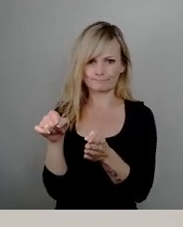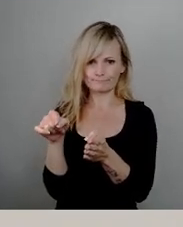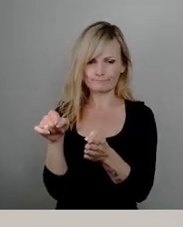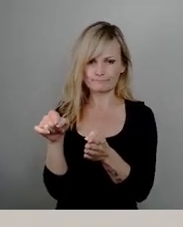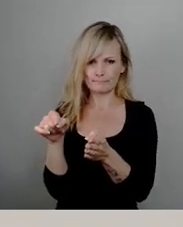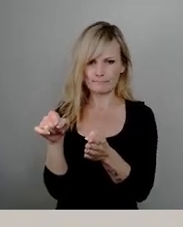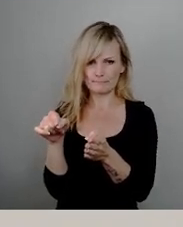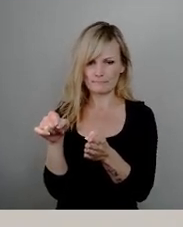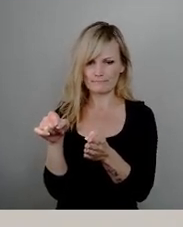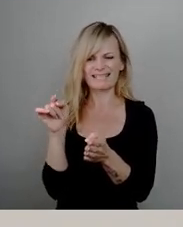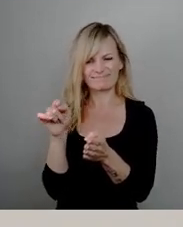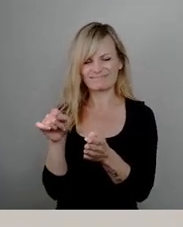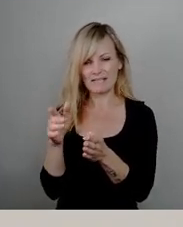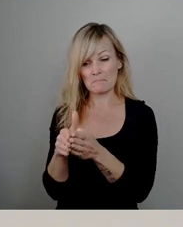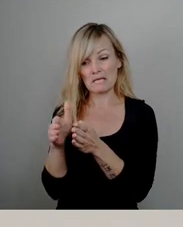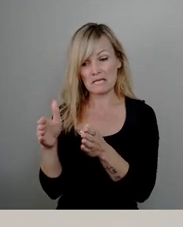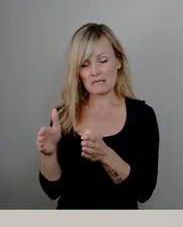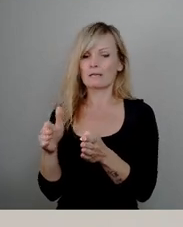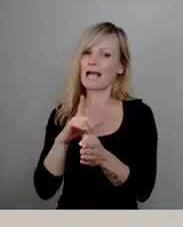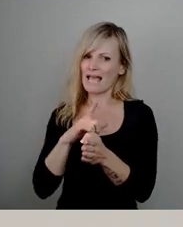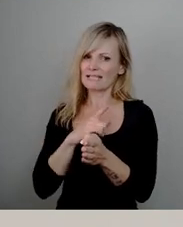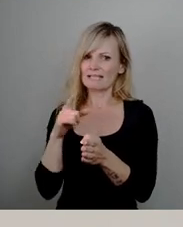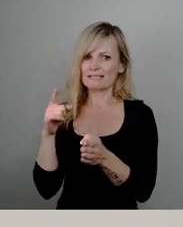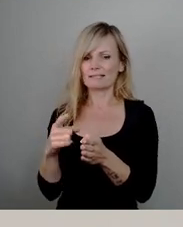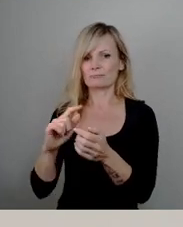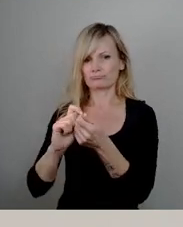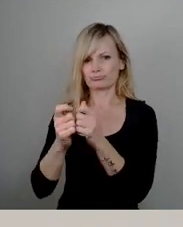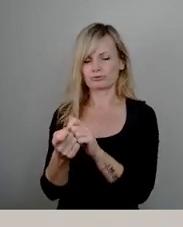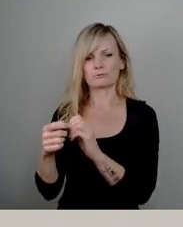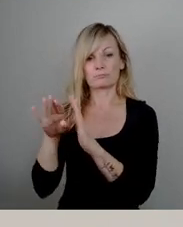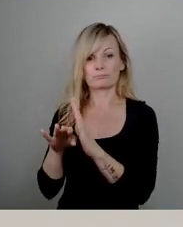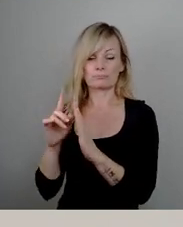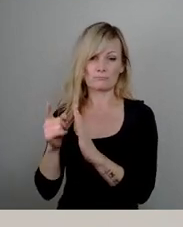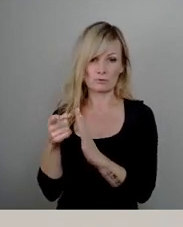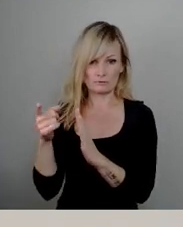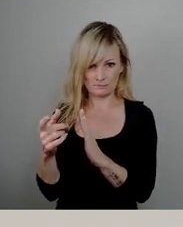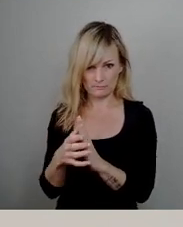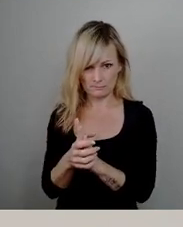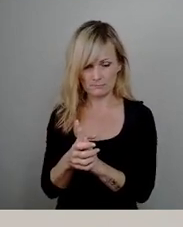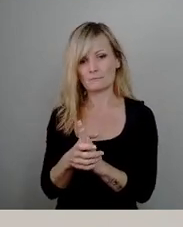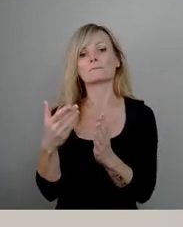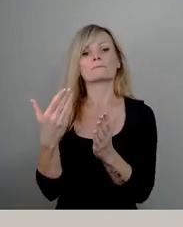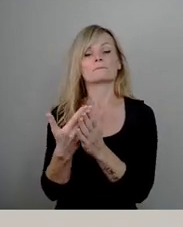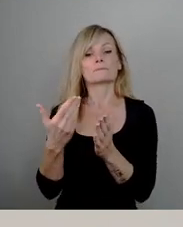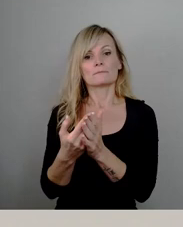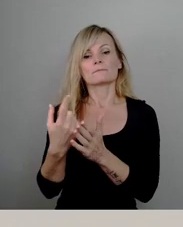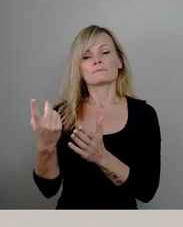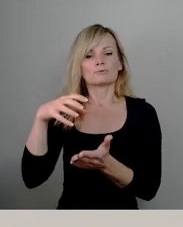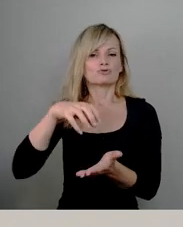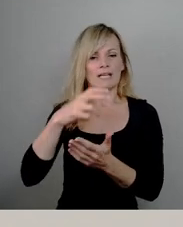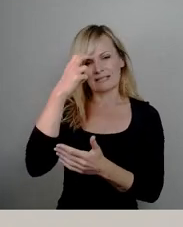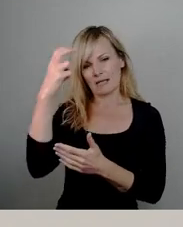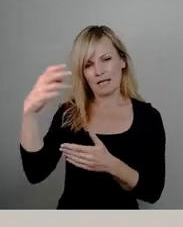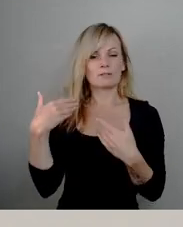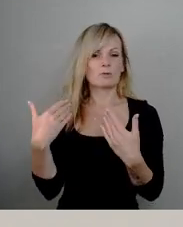regelkonform war. Hierfür gab es Handlungsbedarf und entsprechend hat das ja auch der Stadtrat, Sie haben es ja mit beschlossen, auch